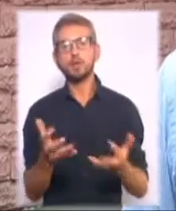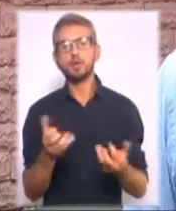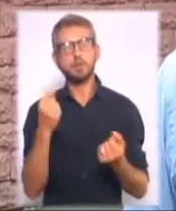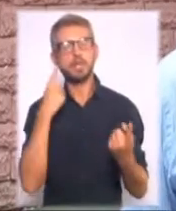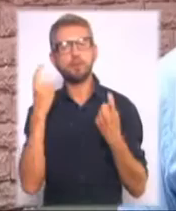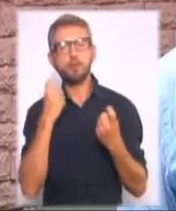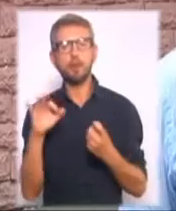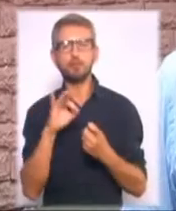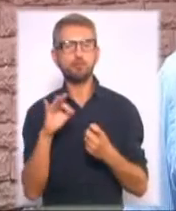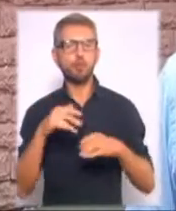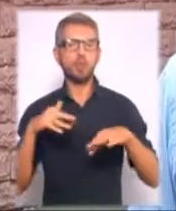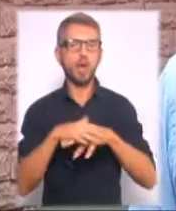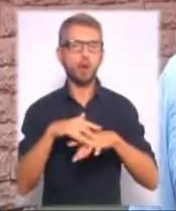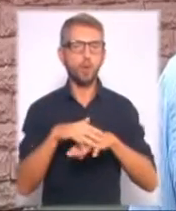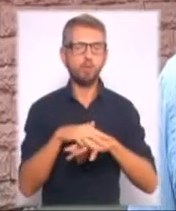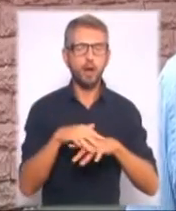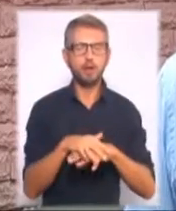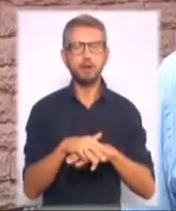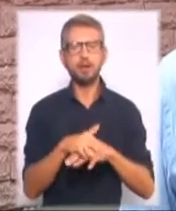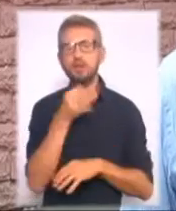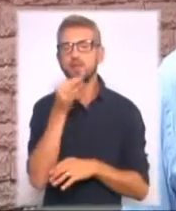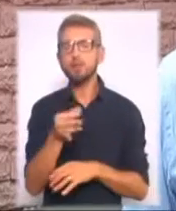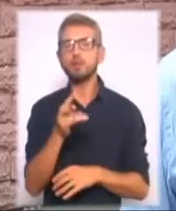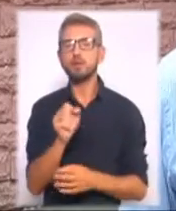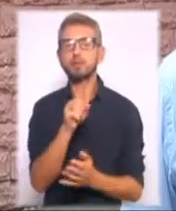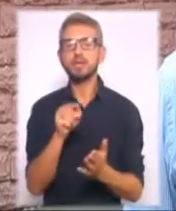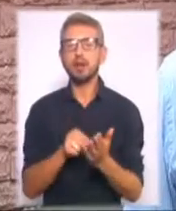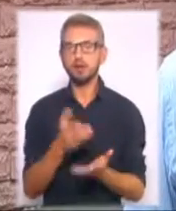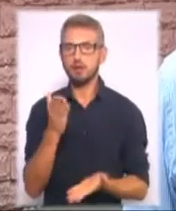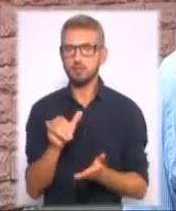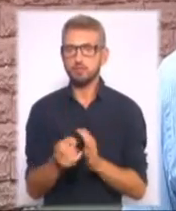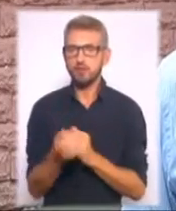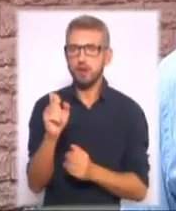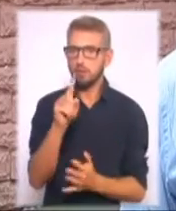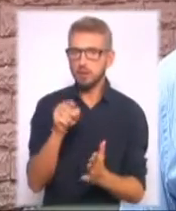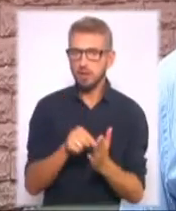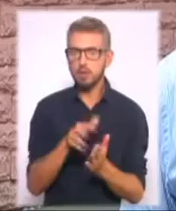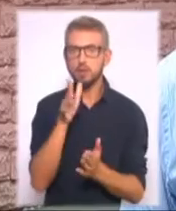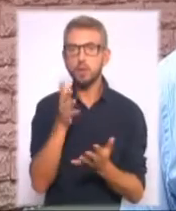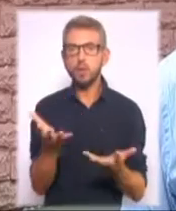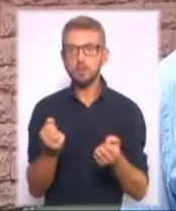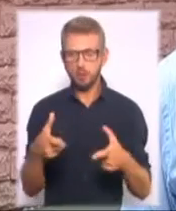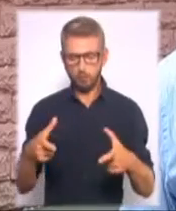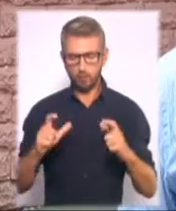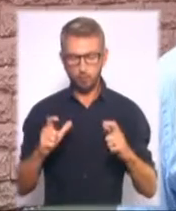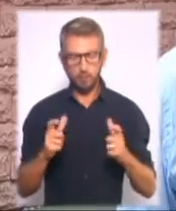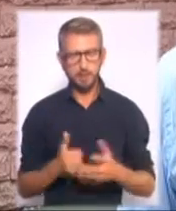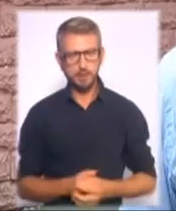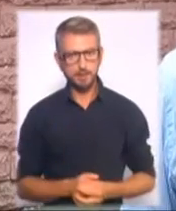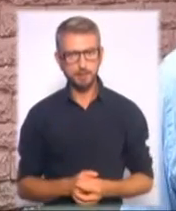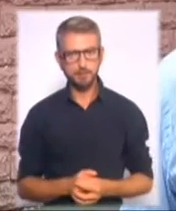щодо нарахувань, відповіді на питання, якщо в неї виникають при отриманні повідомлення про нарахування,